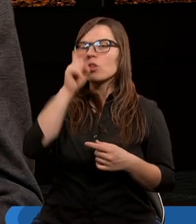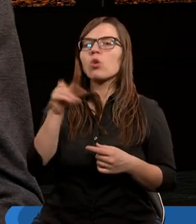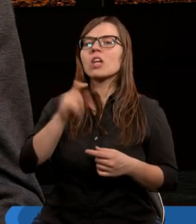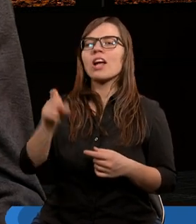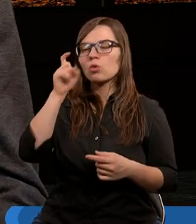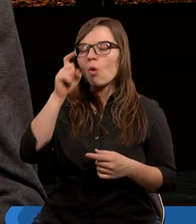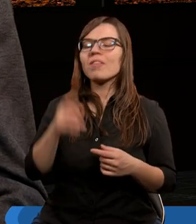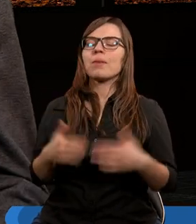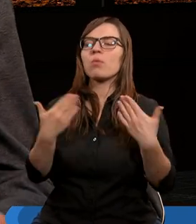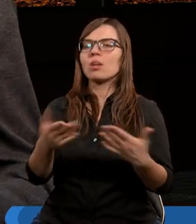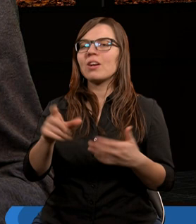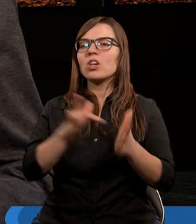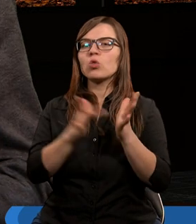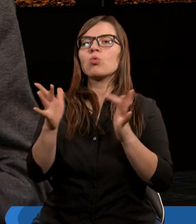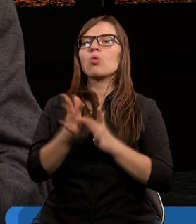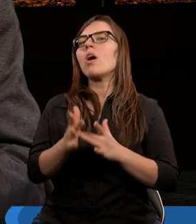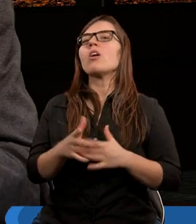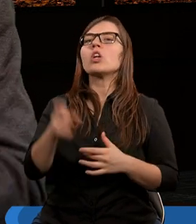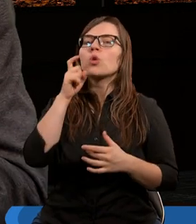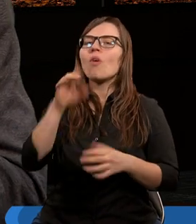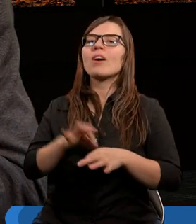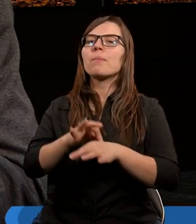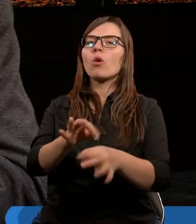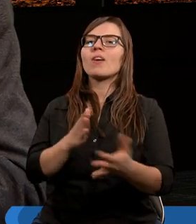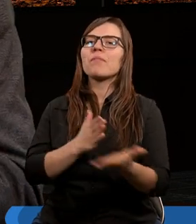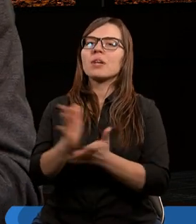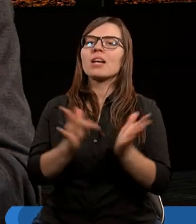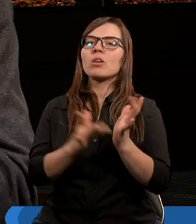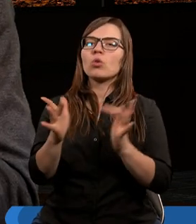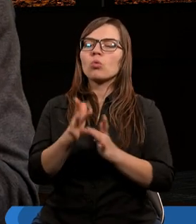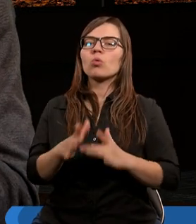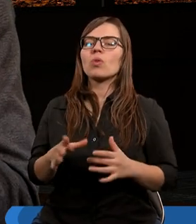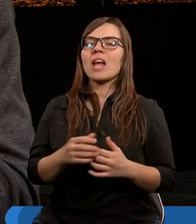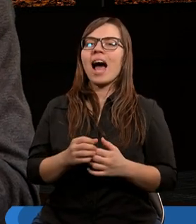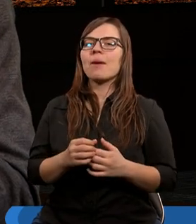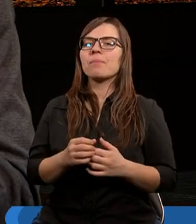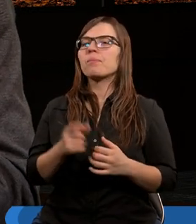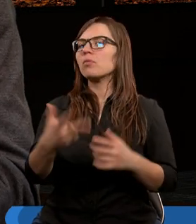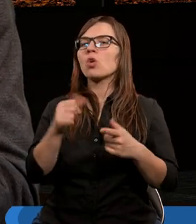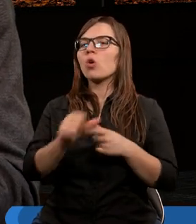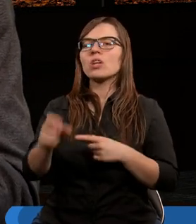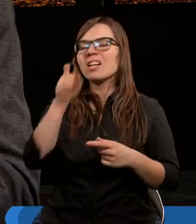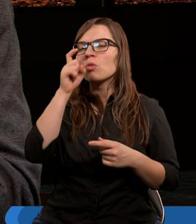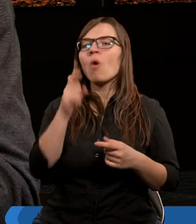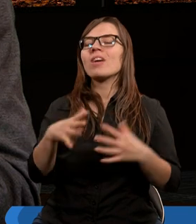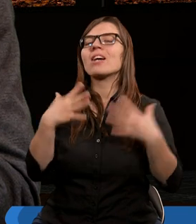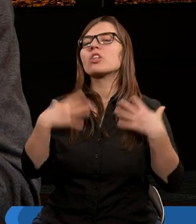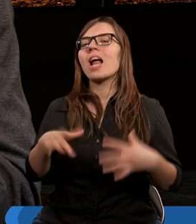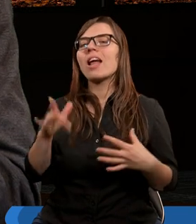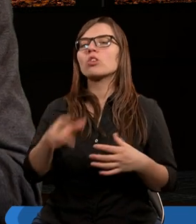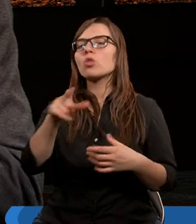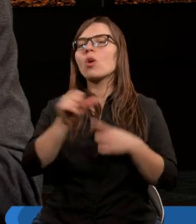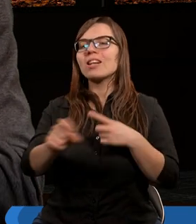człowiek podany Chrystusowi człowiek prowadzony przez Chrystusa, przez Ducha Bożego to nie jest człowiek cielesny.